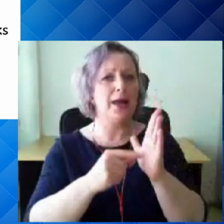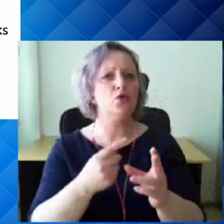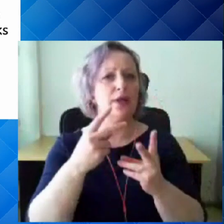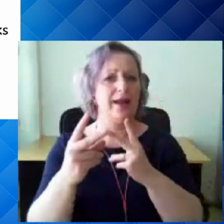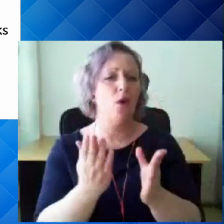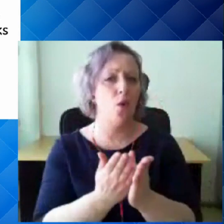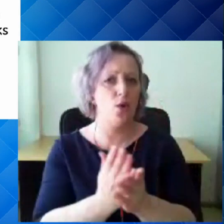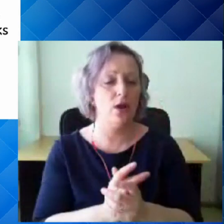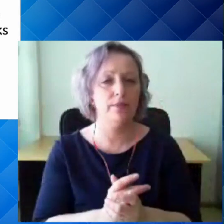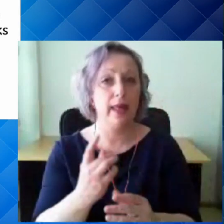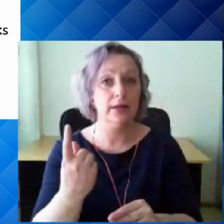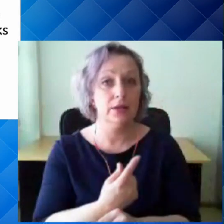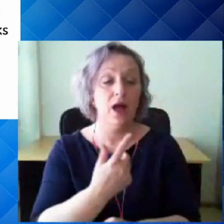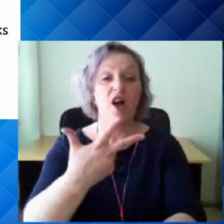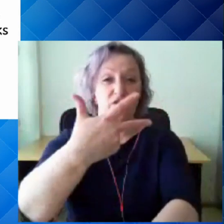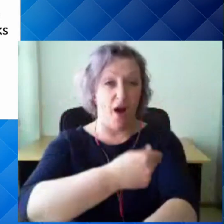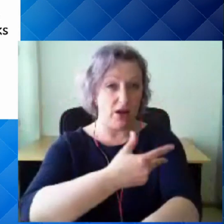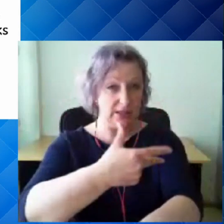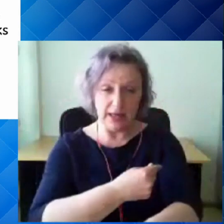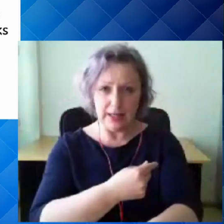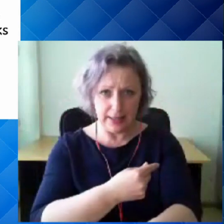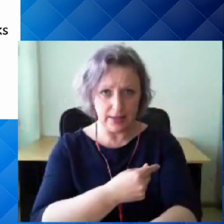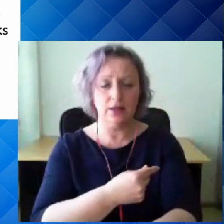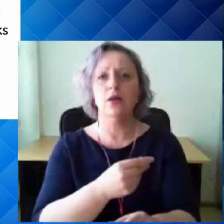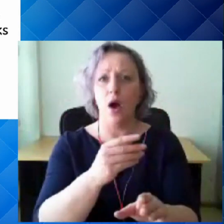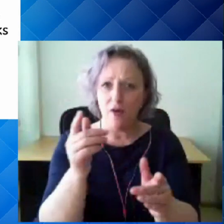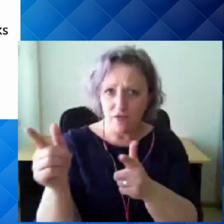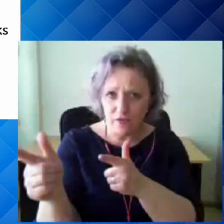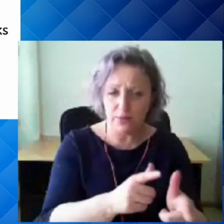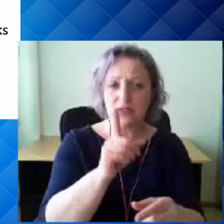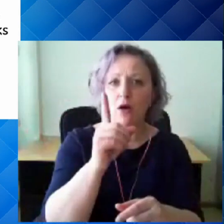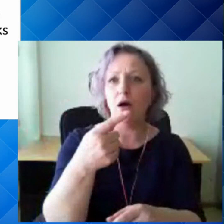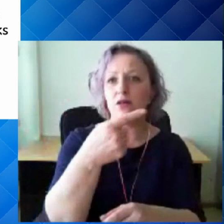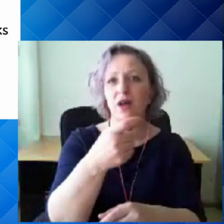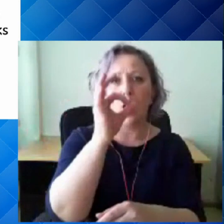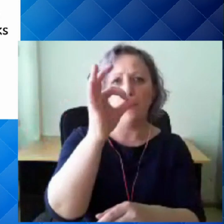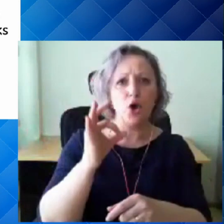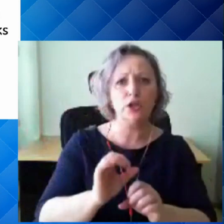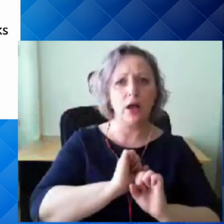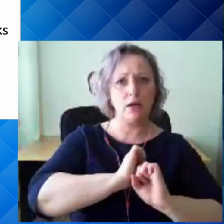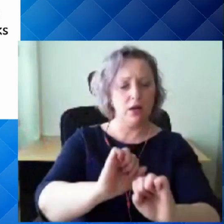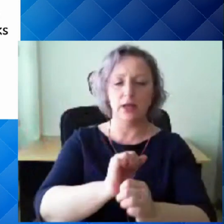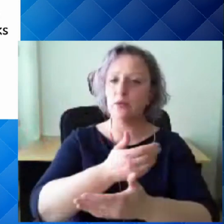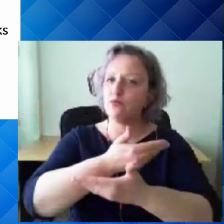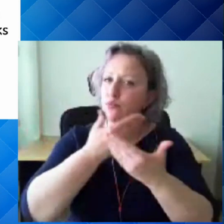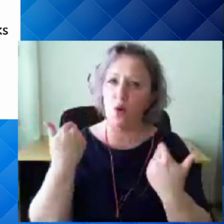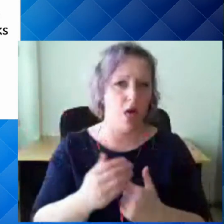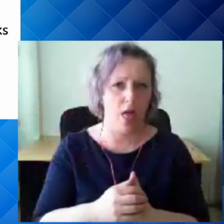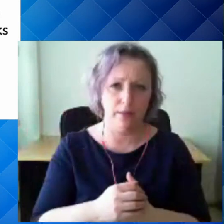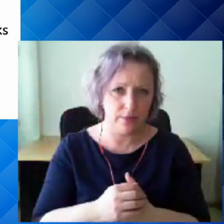Esiteks ükski vaktsiin ei oma sajaprotsendilist aitseta ja ei ole